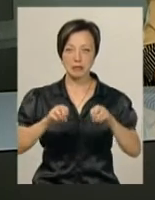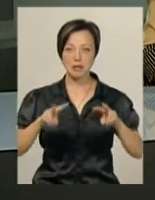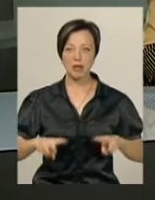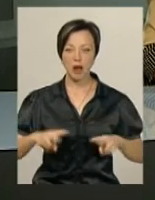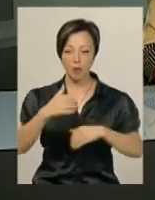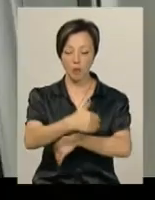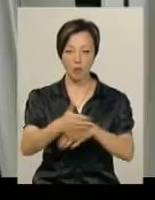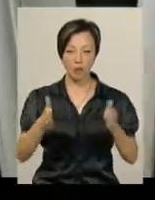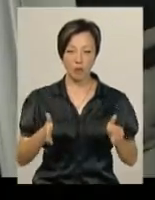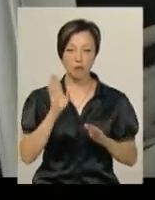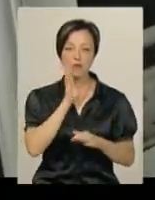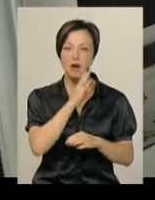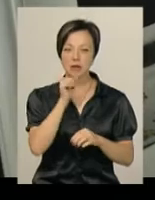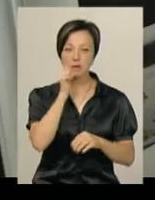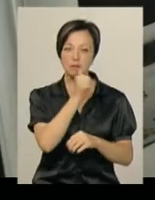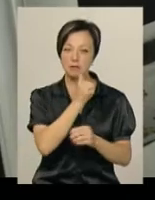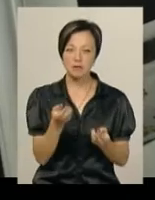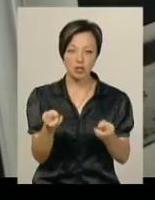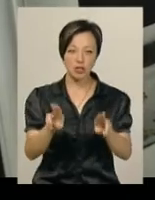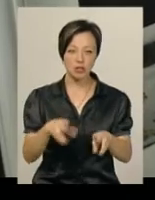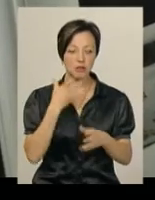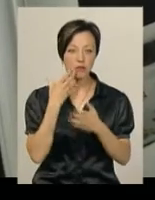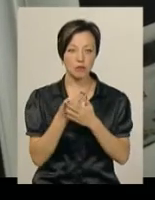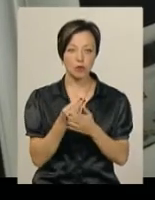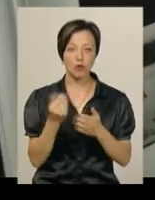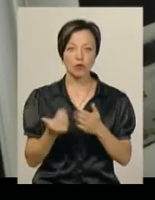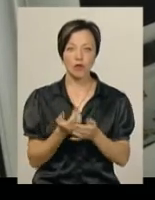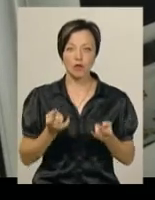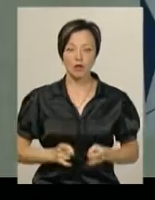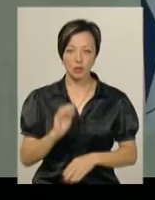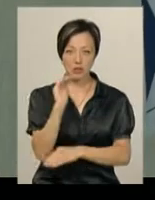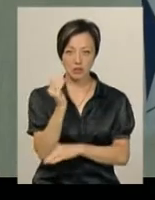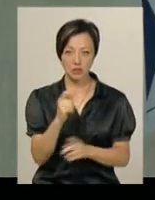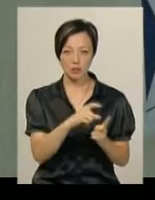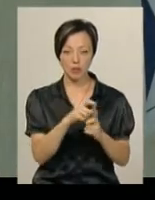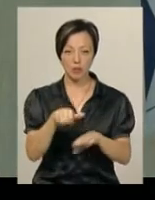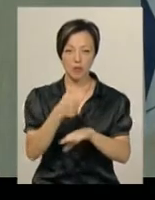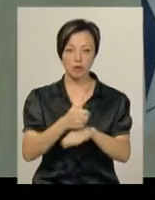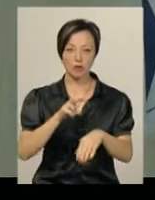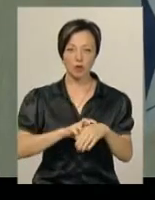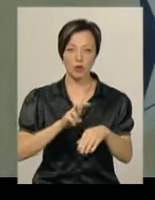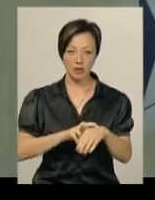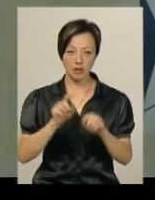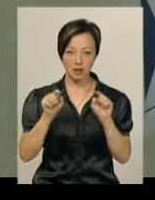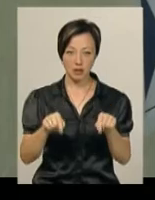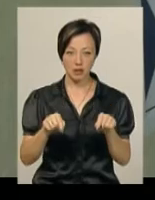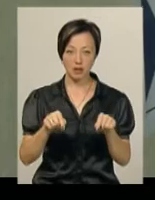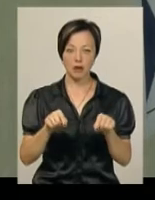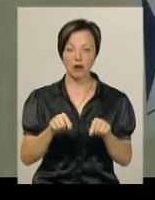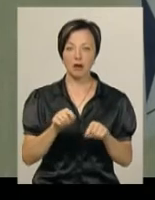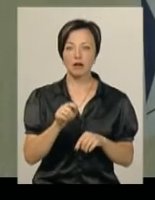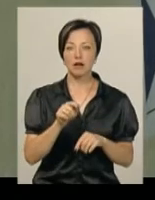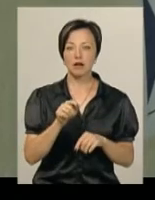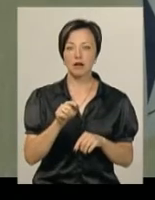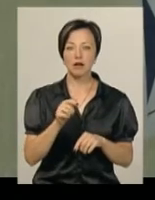бокс, де мати може анонімно залишити свою новонароджену дитину. За словами головного лікаря перинатального центру Олександра